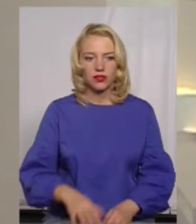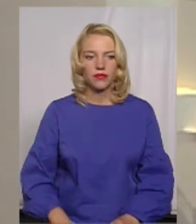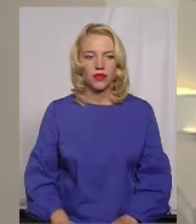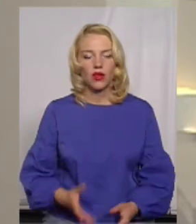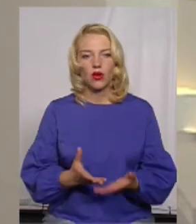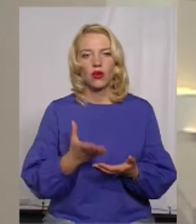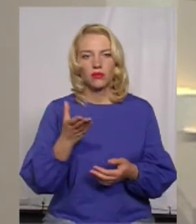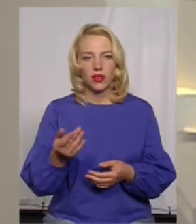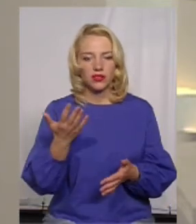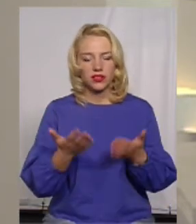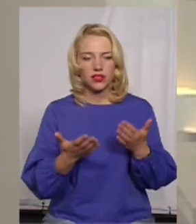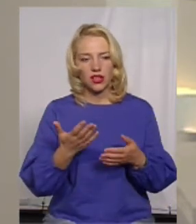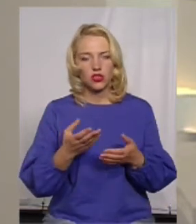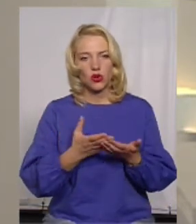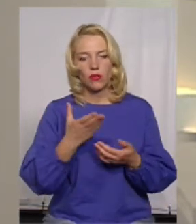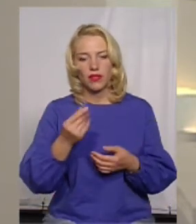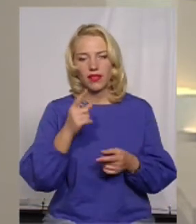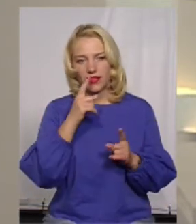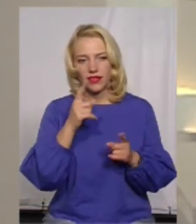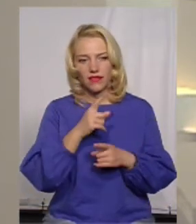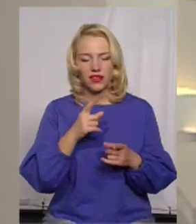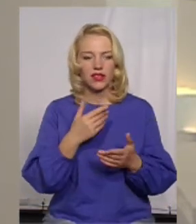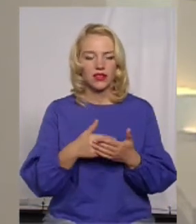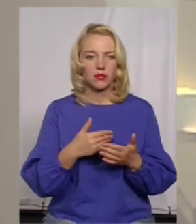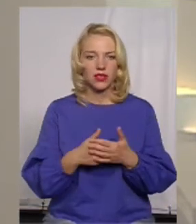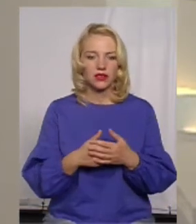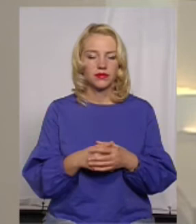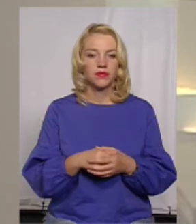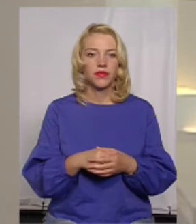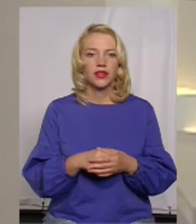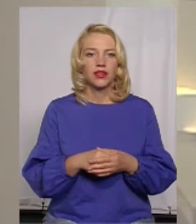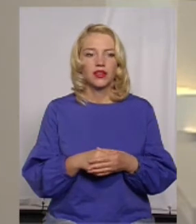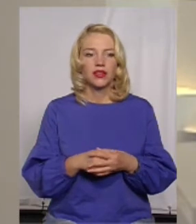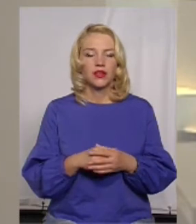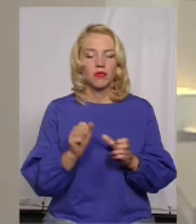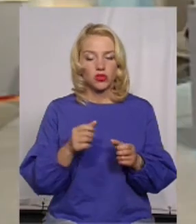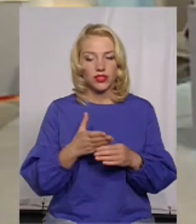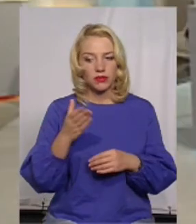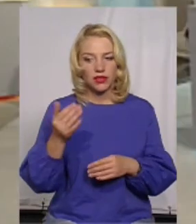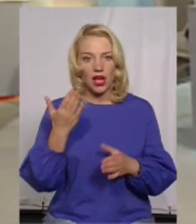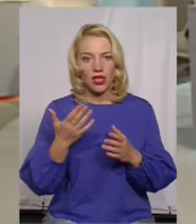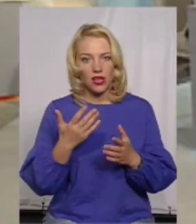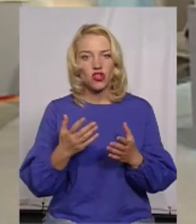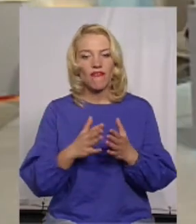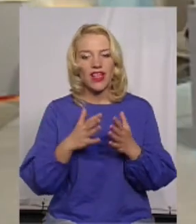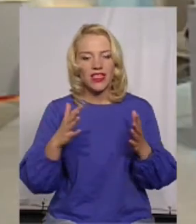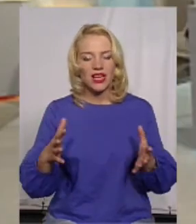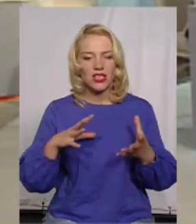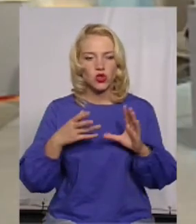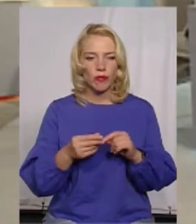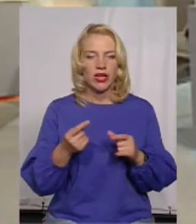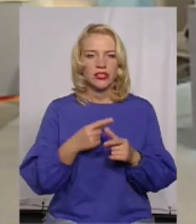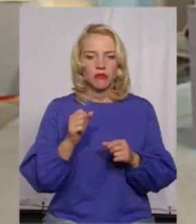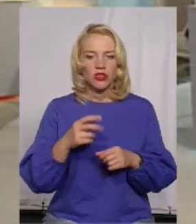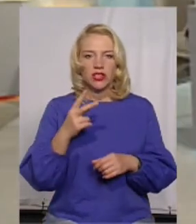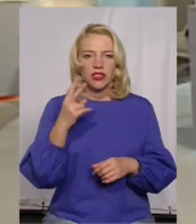Оплата. Якщо оплата невелика, ну, по цьому договору, можна її сплатити. Якщо це велика сума, чи можна її за